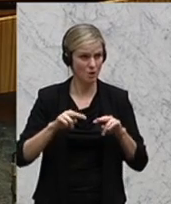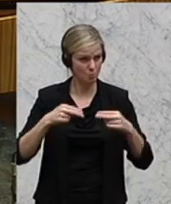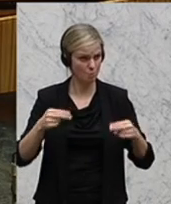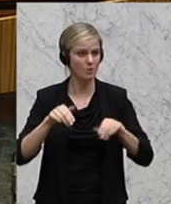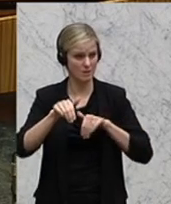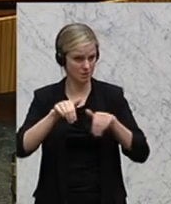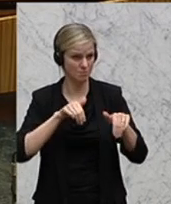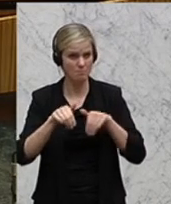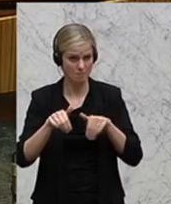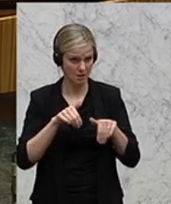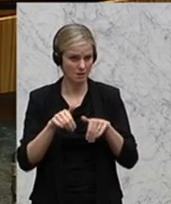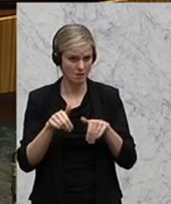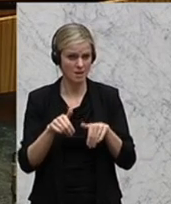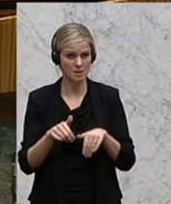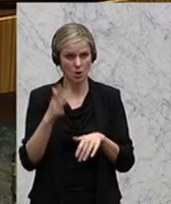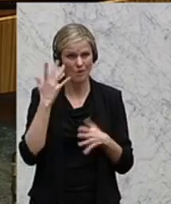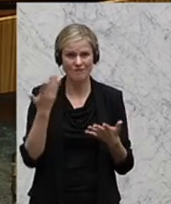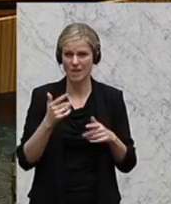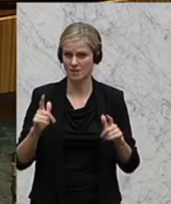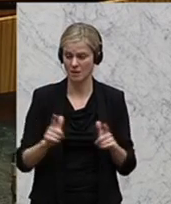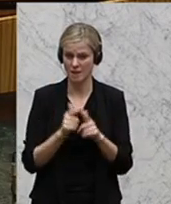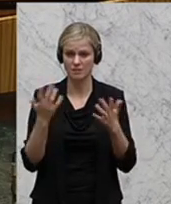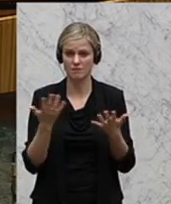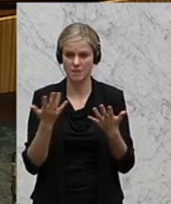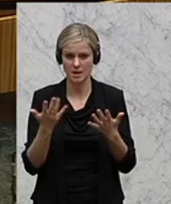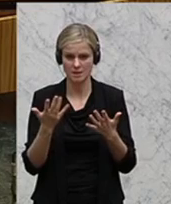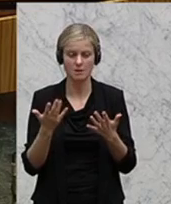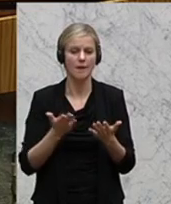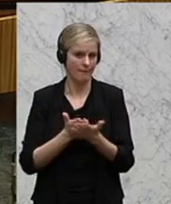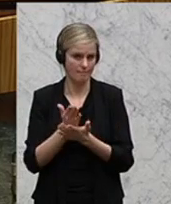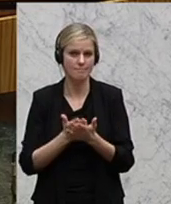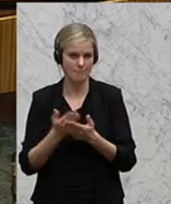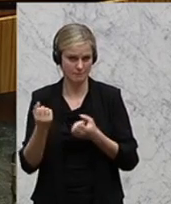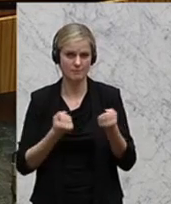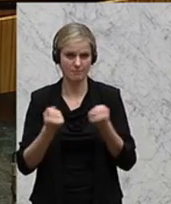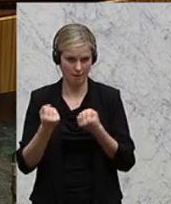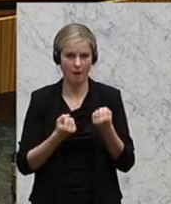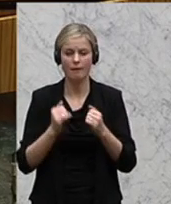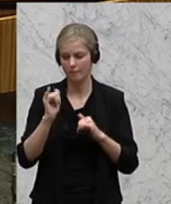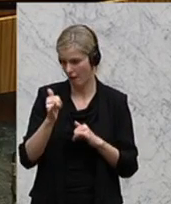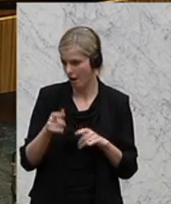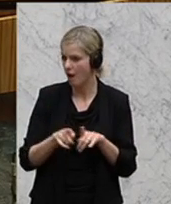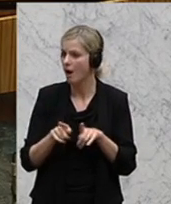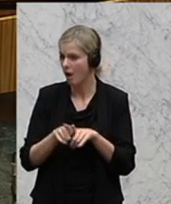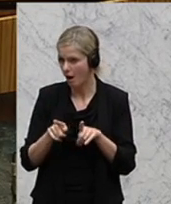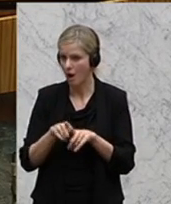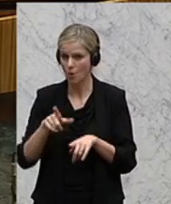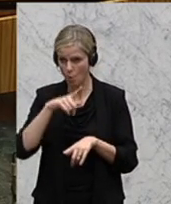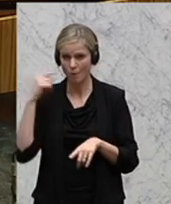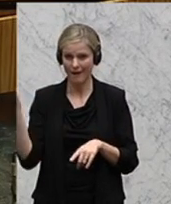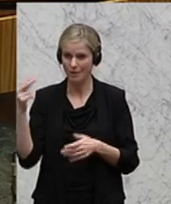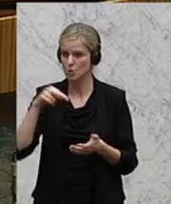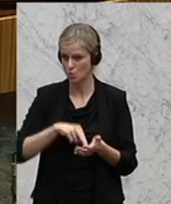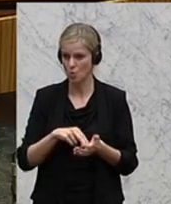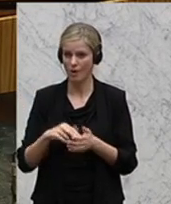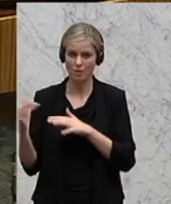einen Dienstwagen gemanagt. Er hat Einsätze des österreichischen Bundesheeres von Syrien bis Ukraine angekündigt. Zum Glück